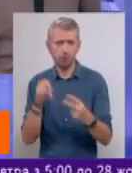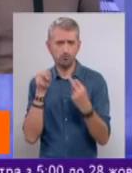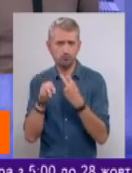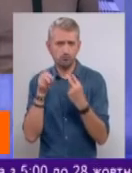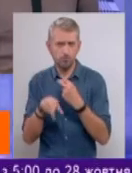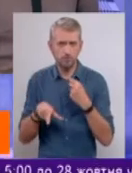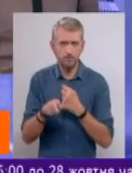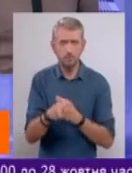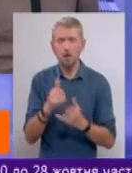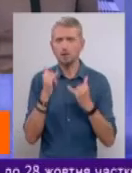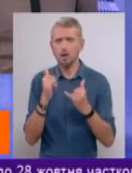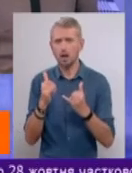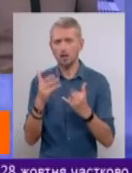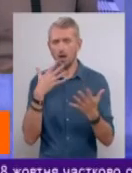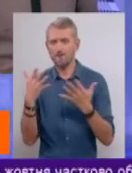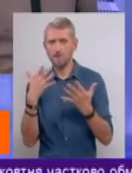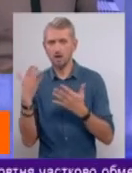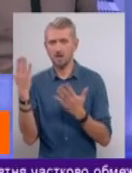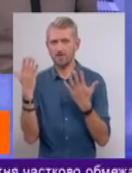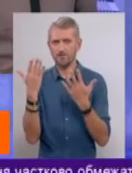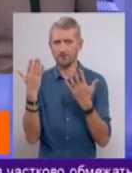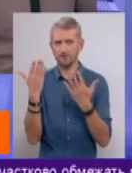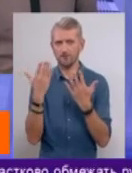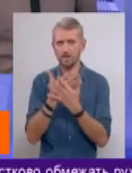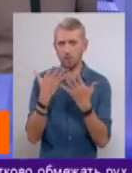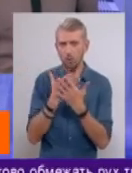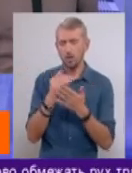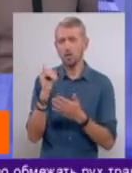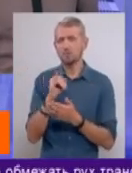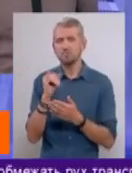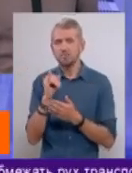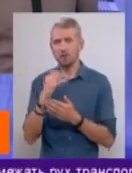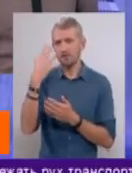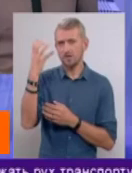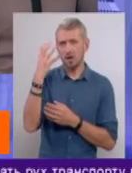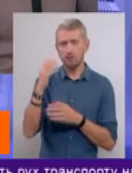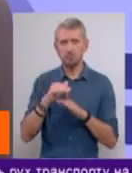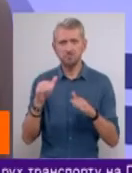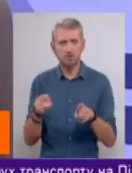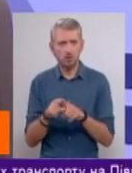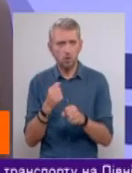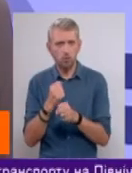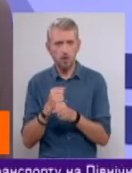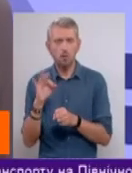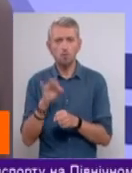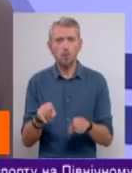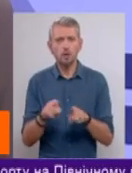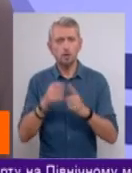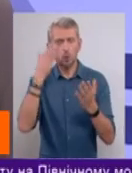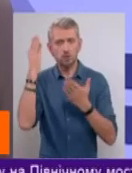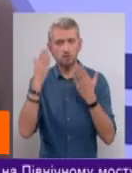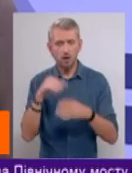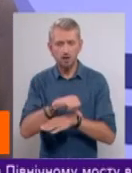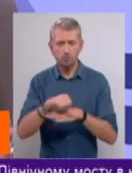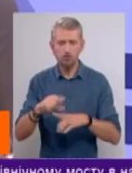ефектних відео та вражаючих селфі діти йдуть на неймовірні речі. Про недитячі-дитячі розваги на межі смерті і